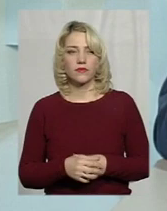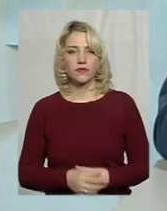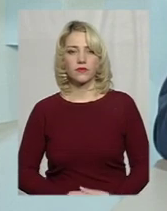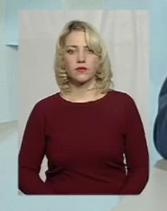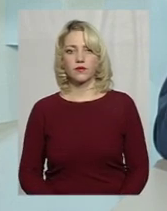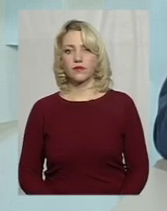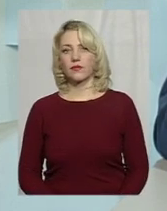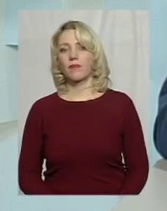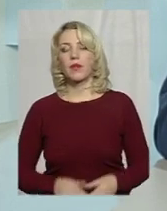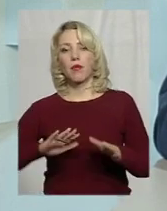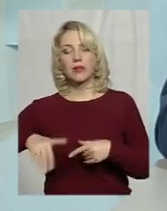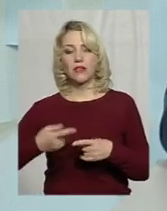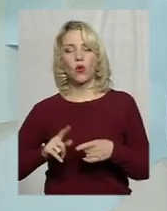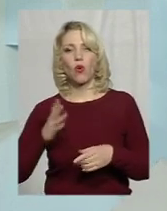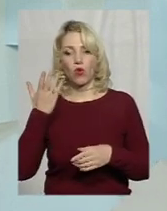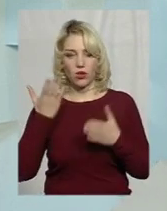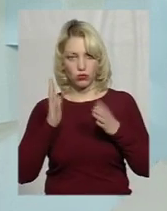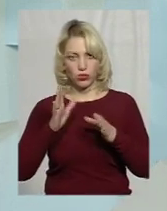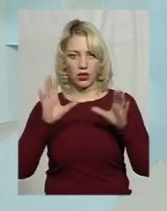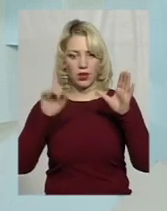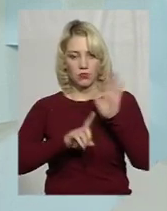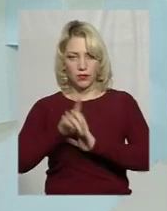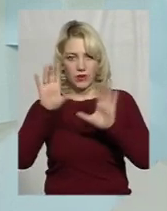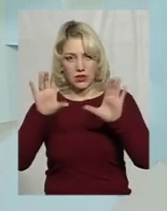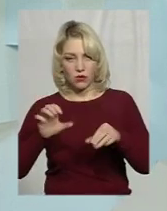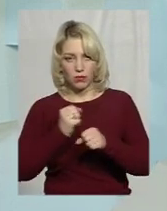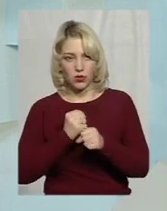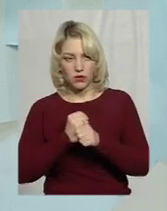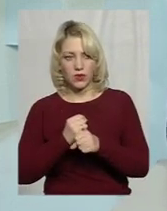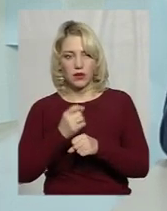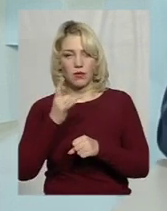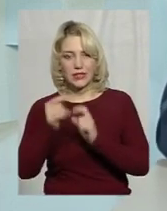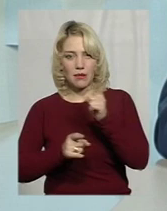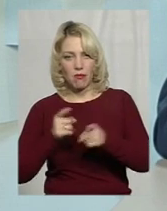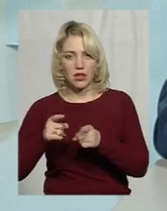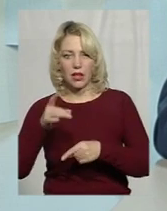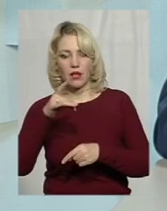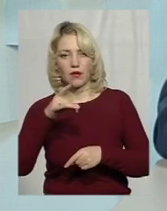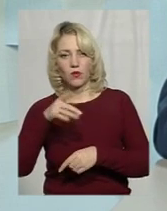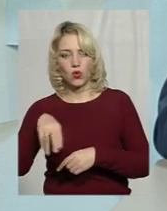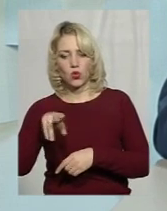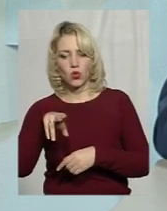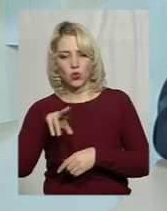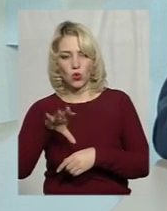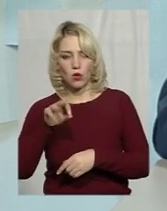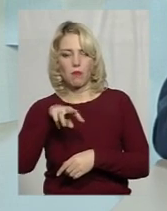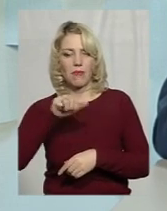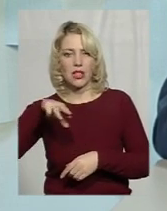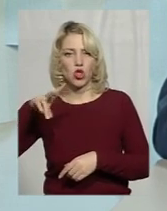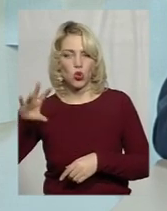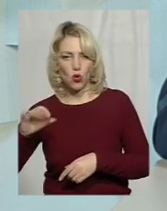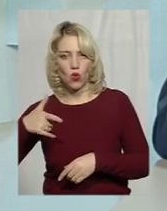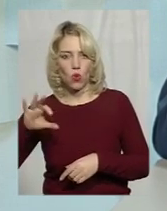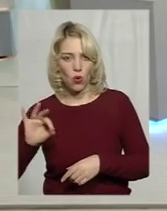після того, коли наберуть чинності зміни, в тому числі, рідометного кодексу, там,